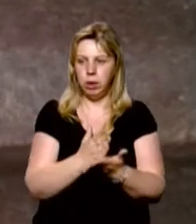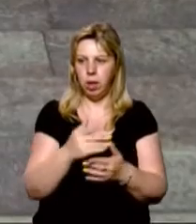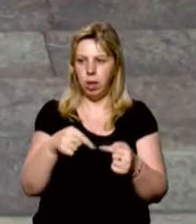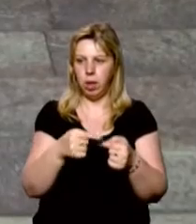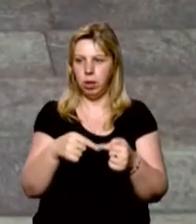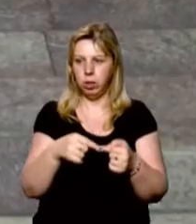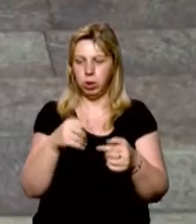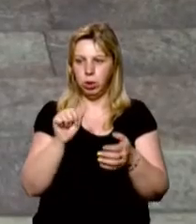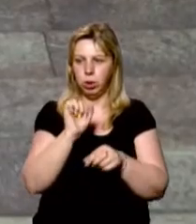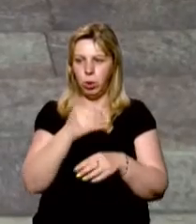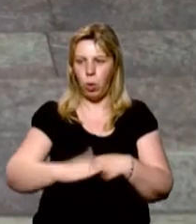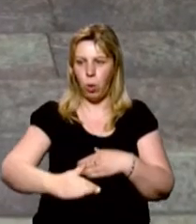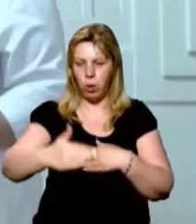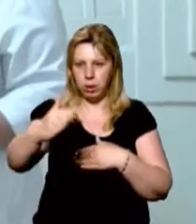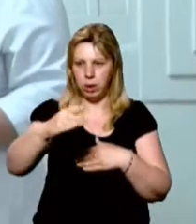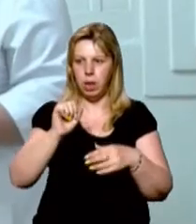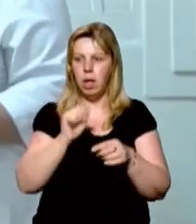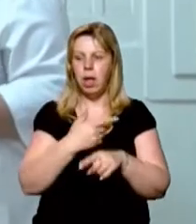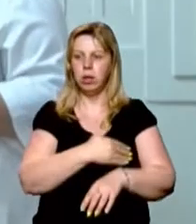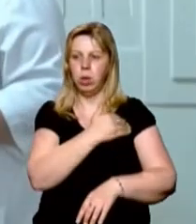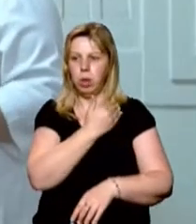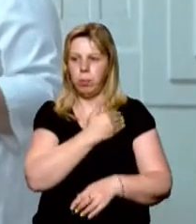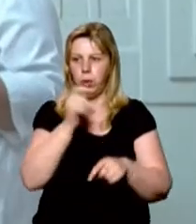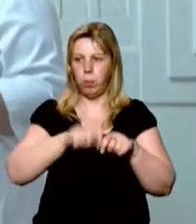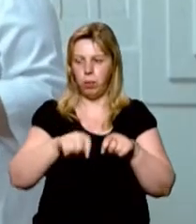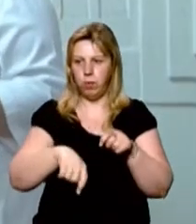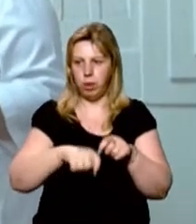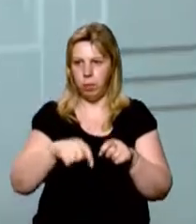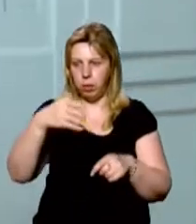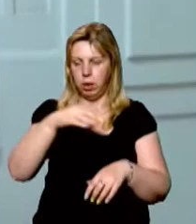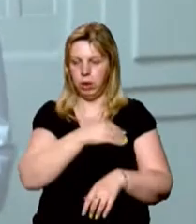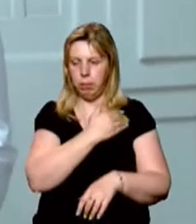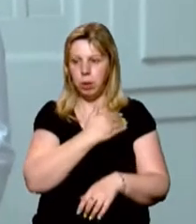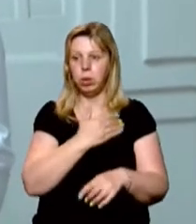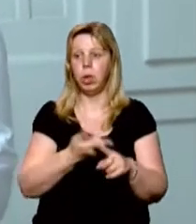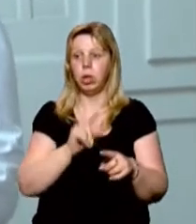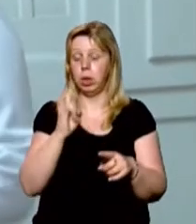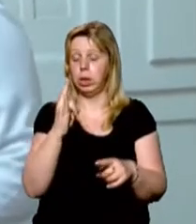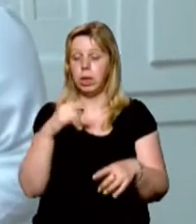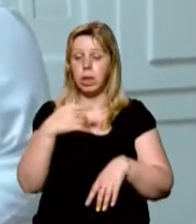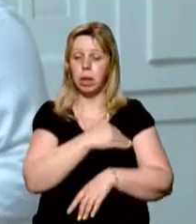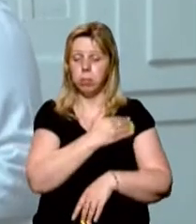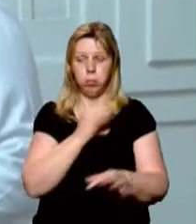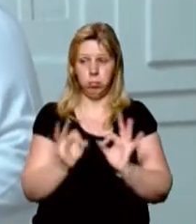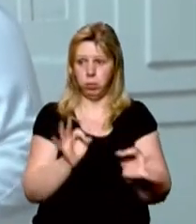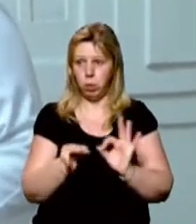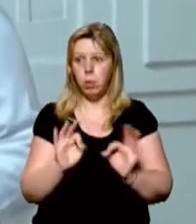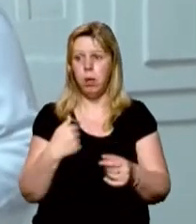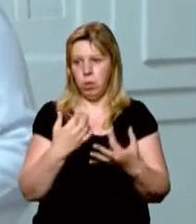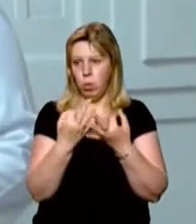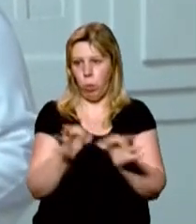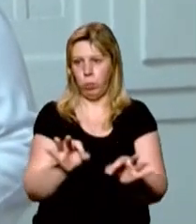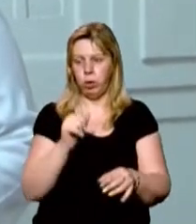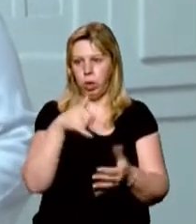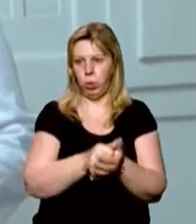сходинці безконтактним термометром, ми вимірюємо температуру. Якщо дитина нормальна температура, дитина нараз